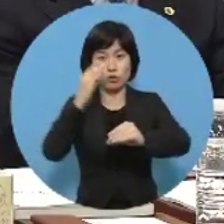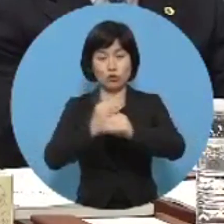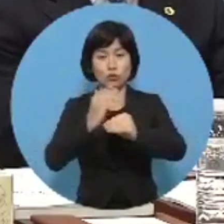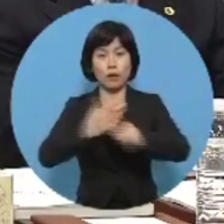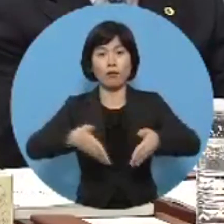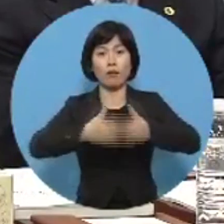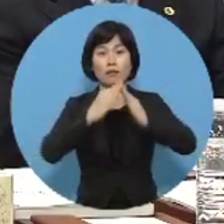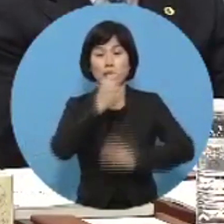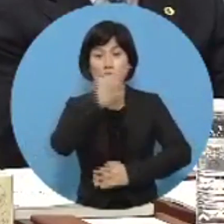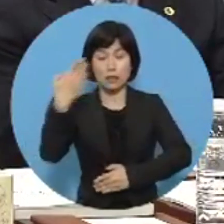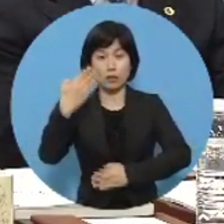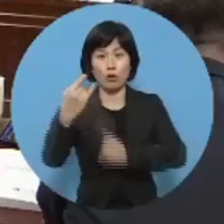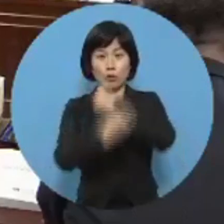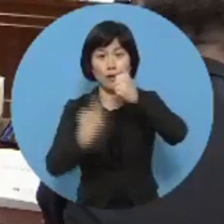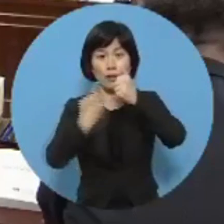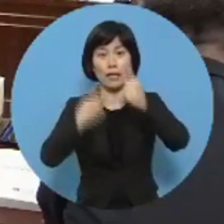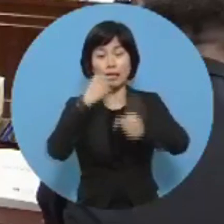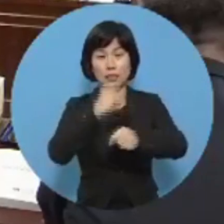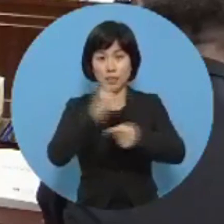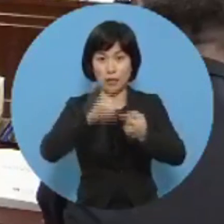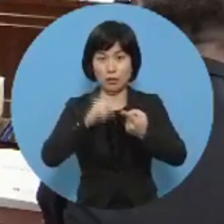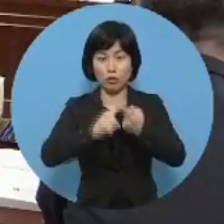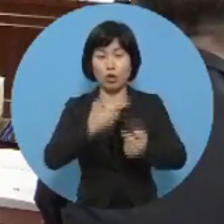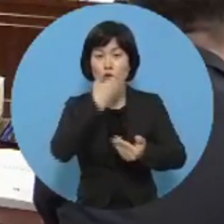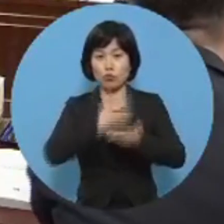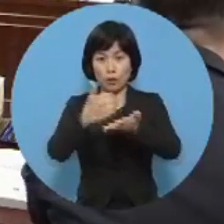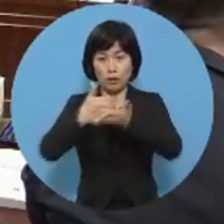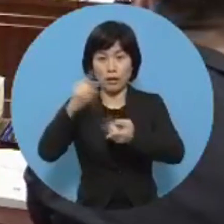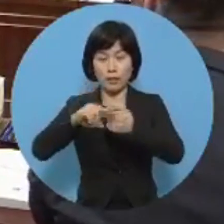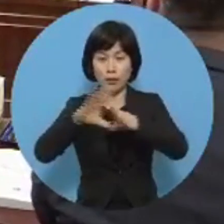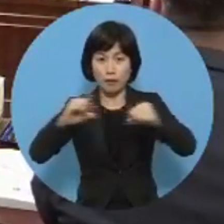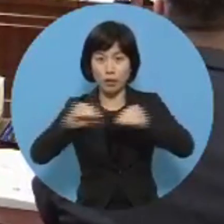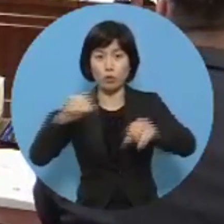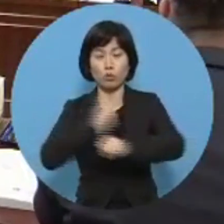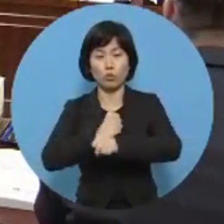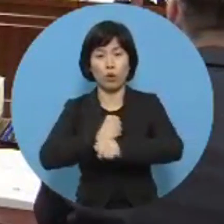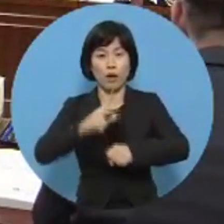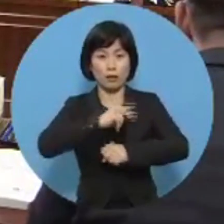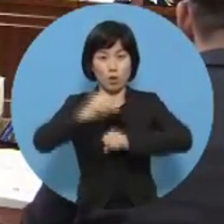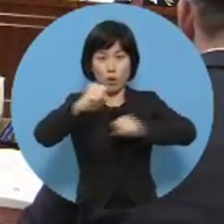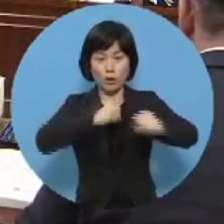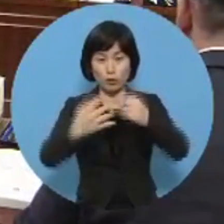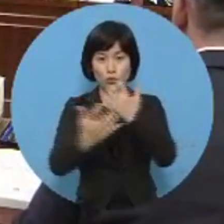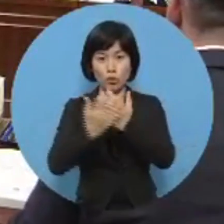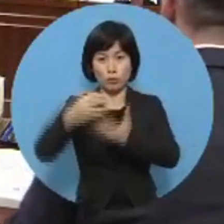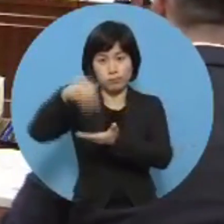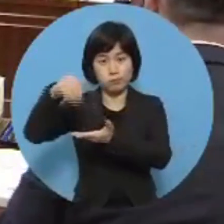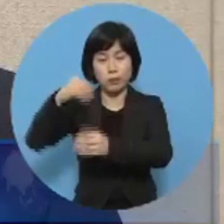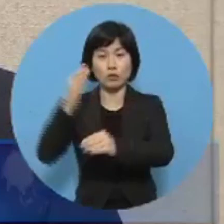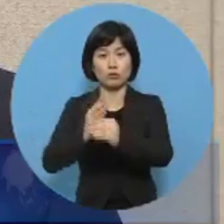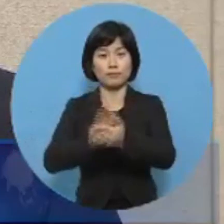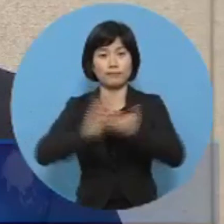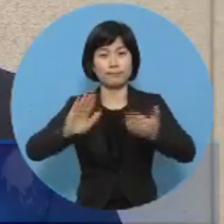주요 안건처리와 함께 의정활동 자료수집 등 다양한 의정활동을 펼쳤습니다.